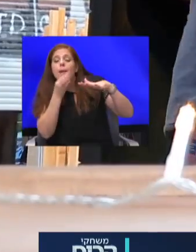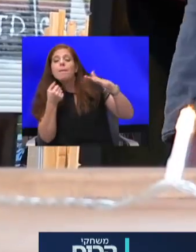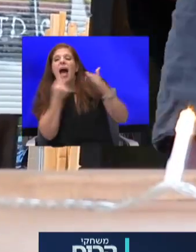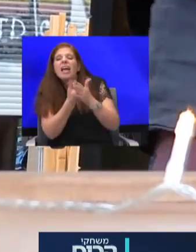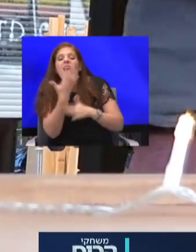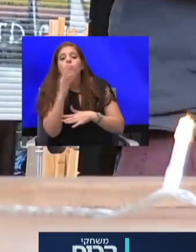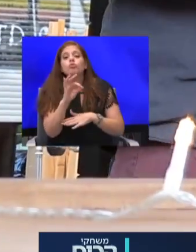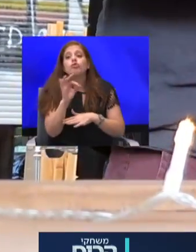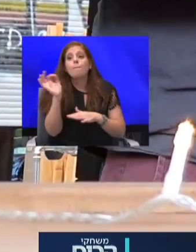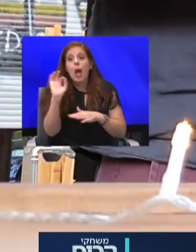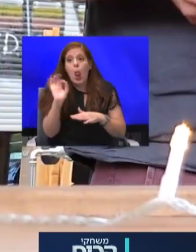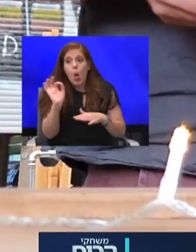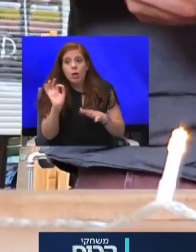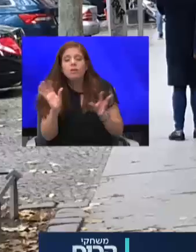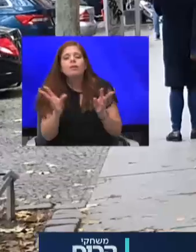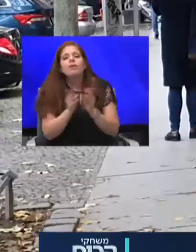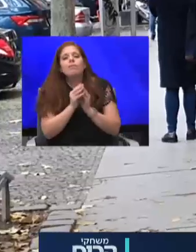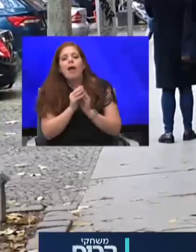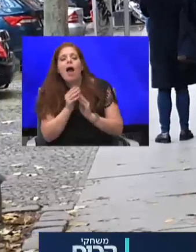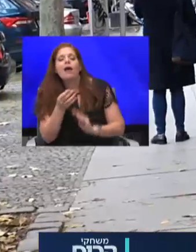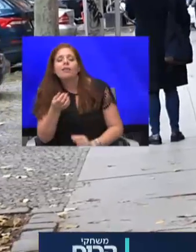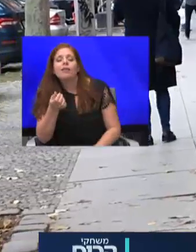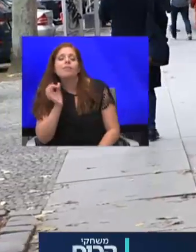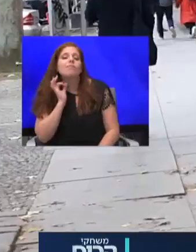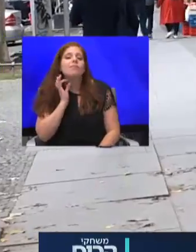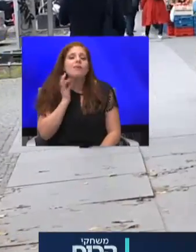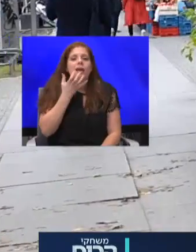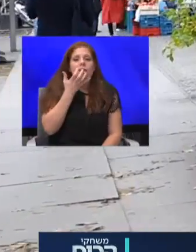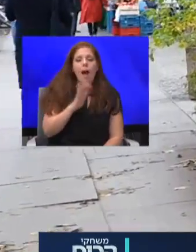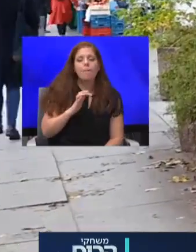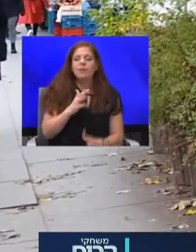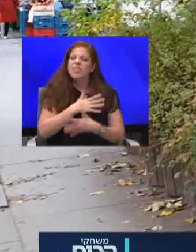לצד יין חם, כדי להכניס כבר לאווירת חג המולד.